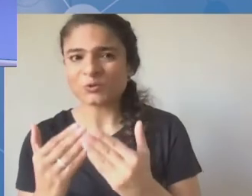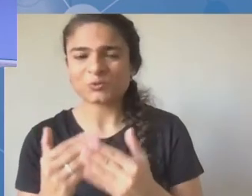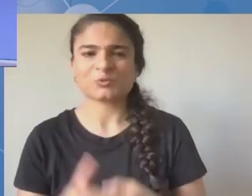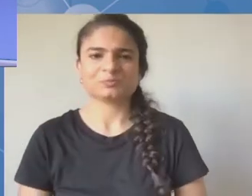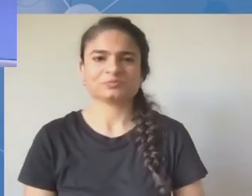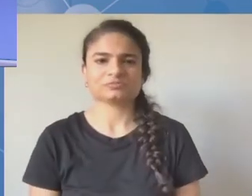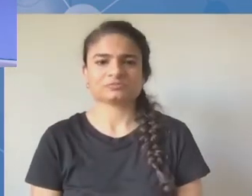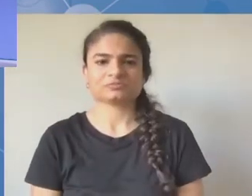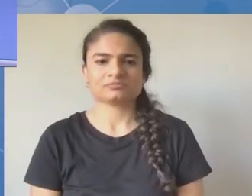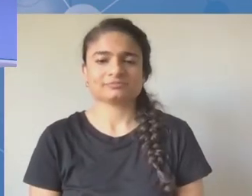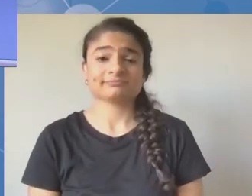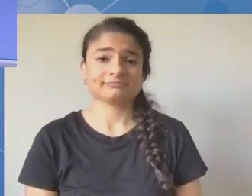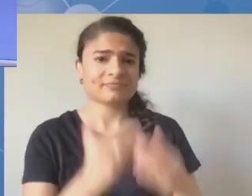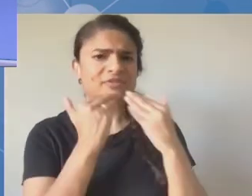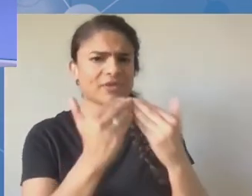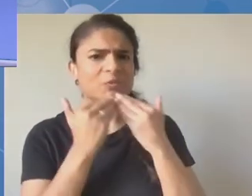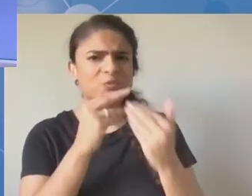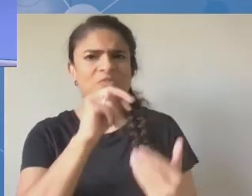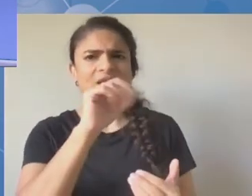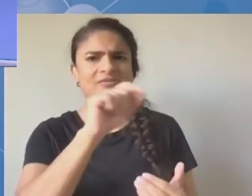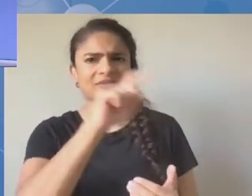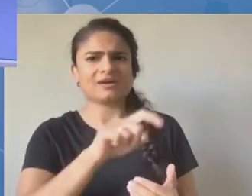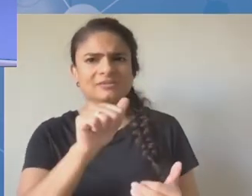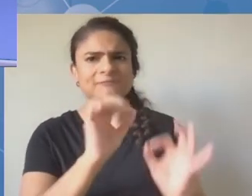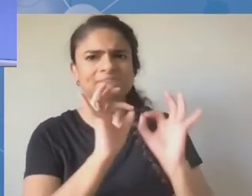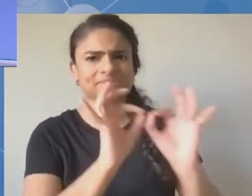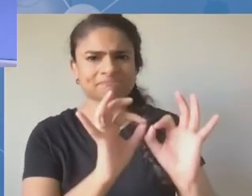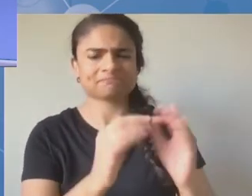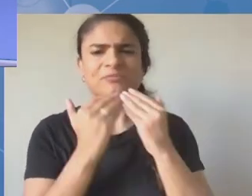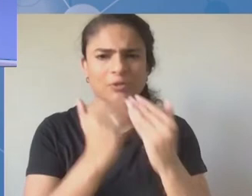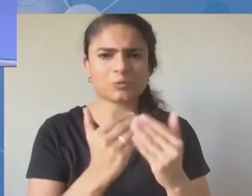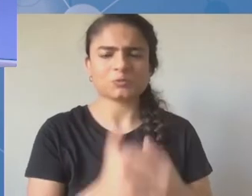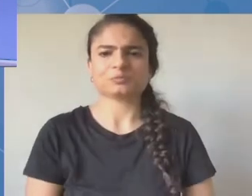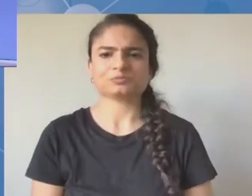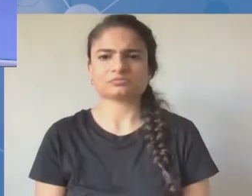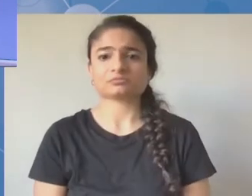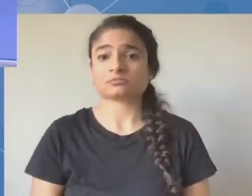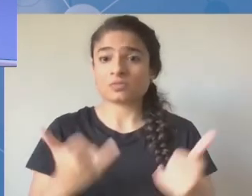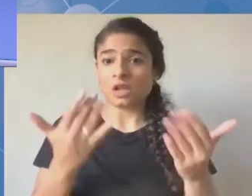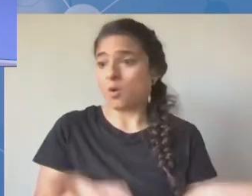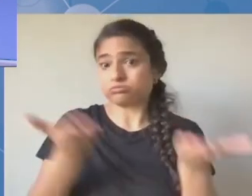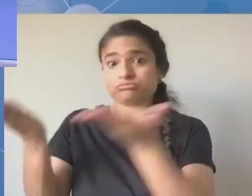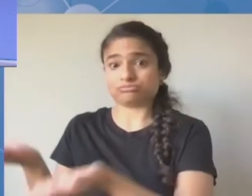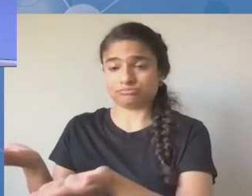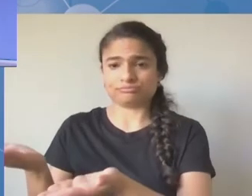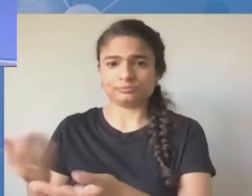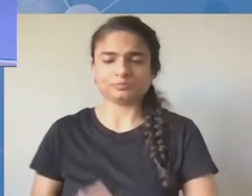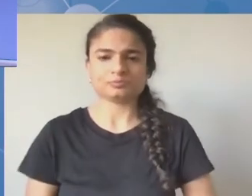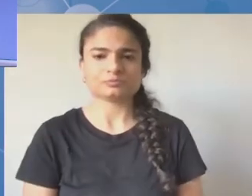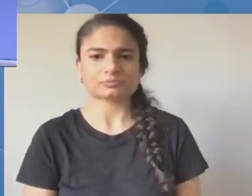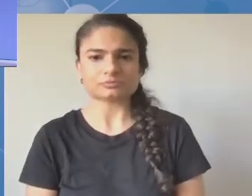przyszłości. Dziękuję bardzo. Teraz pytanie, które zada osoba łącząca się z nami przez internet. Proszę bardzo.